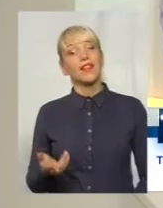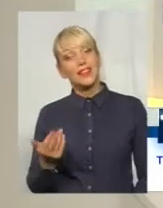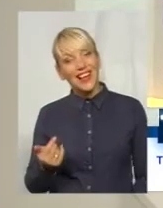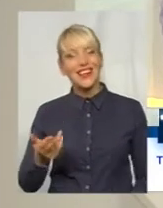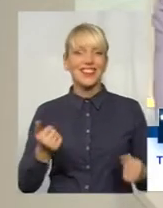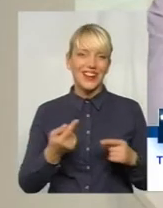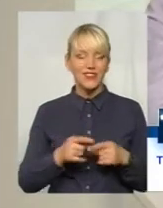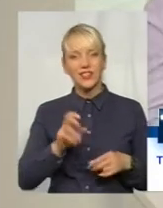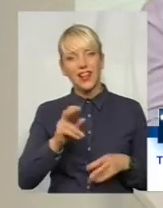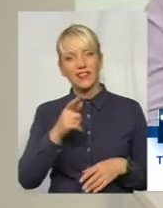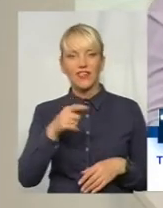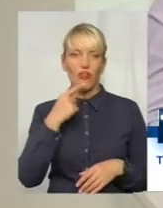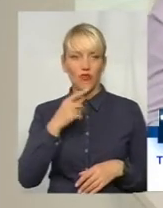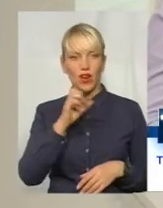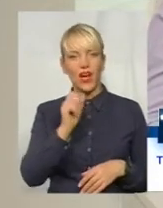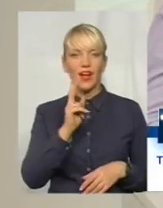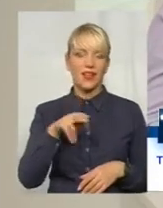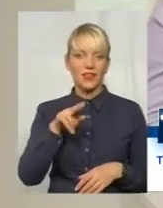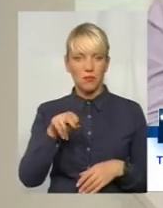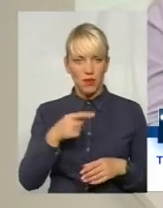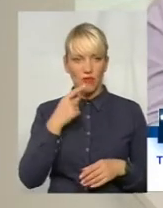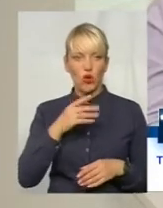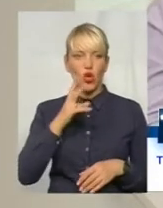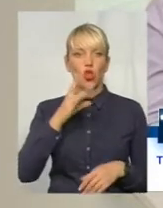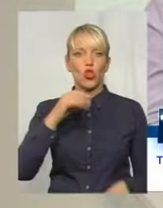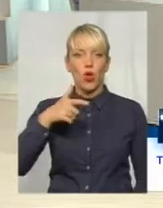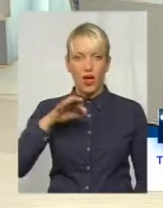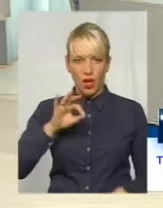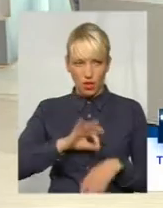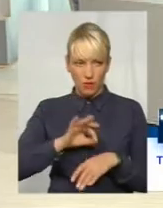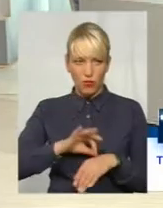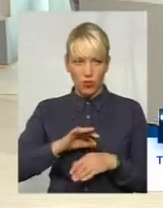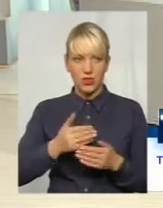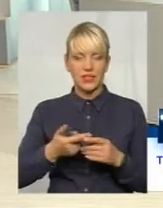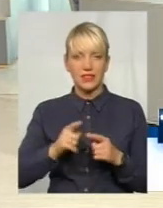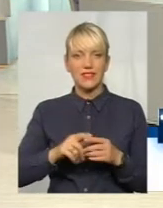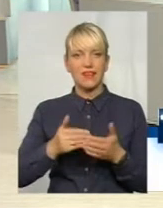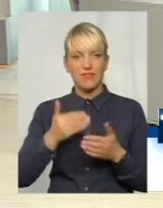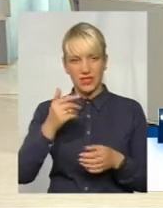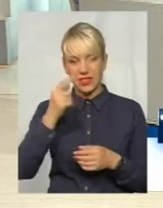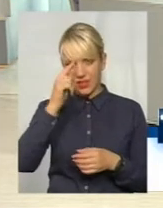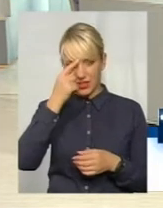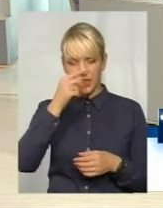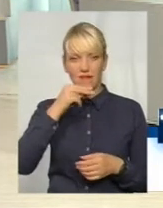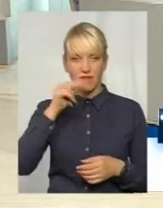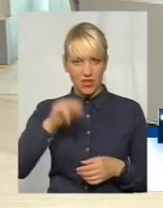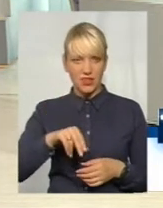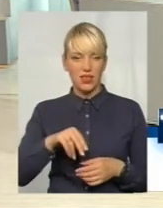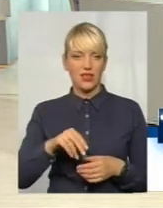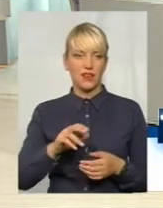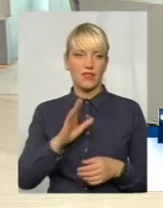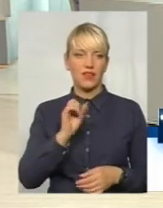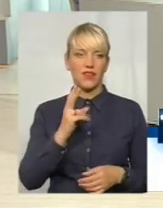АКДП, як ви говорите, бо говорять, що і нога болить потім дитина. Так, І це все індійська вакцина винна. Не індійська вакцина, а